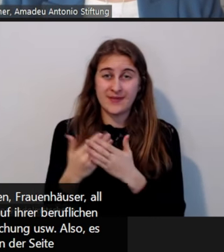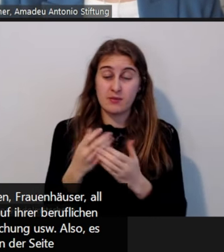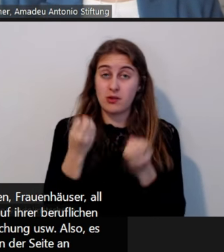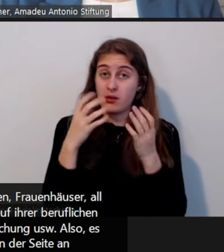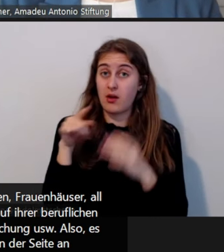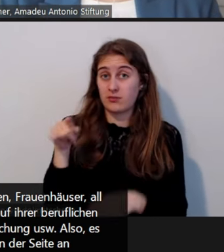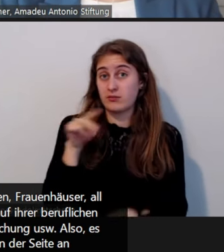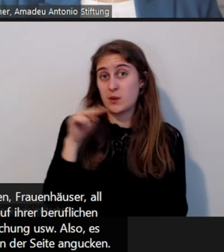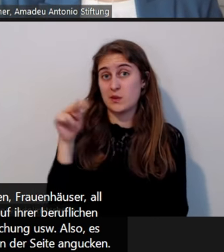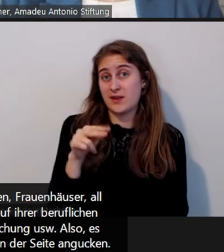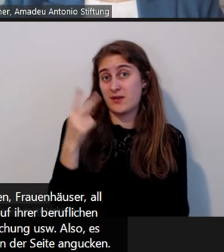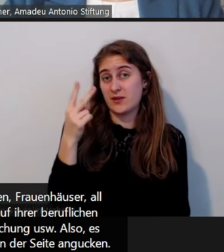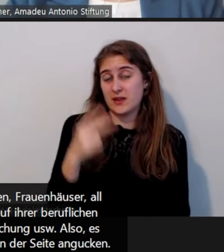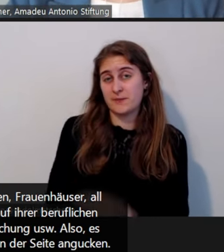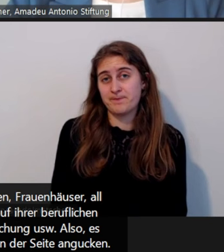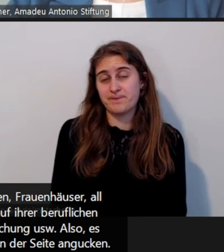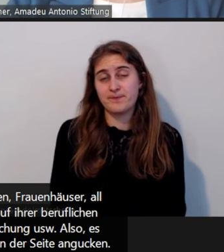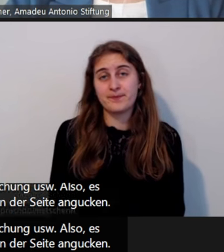angucken.